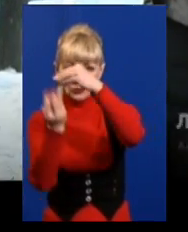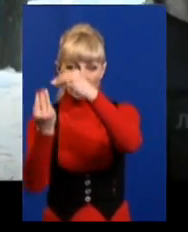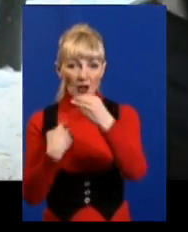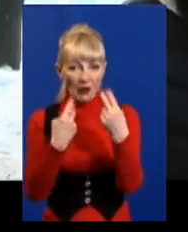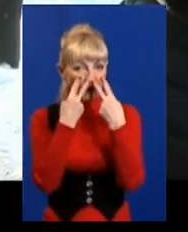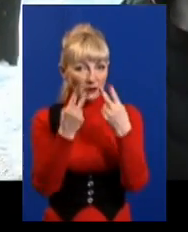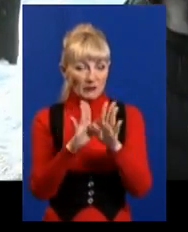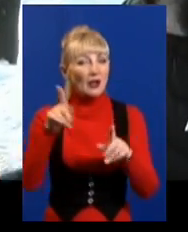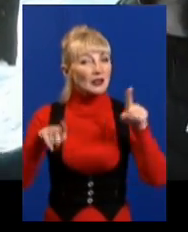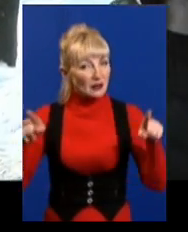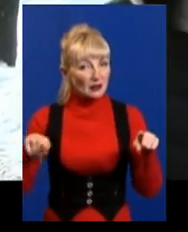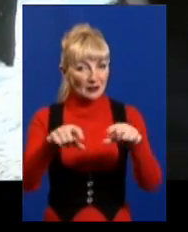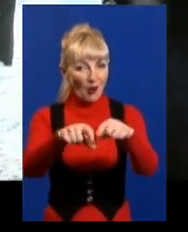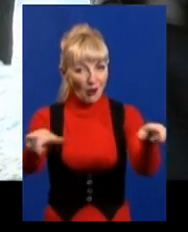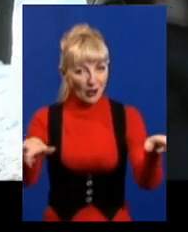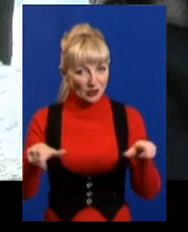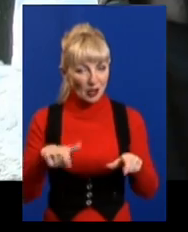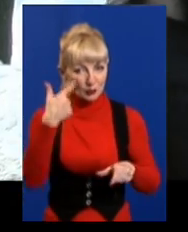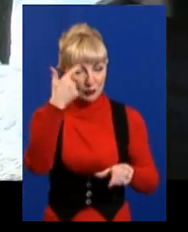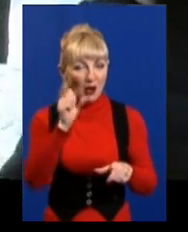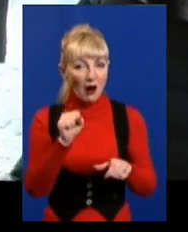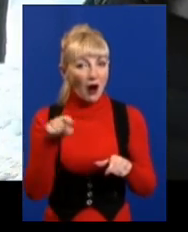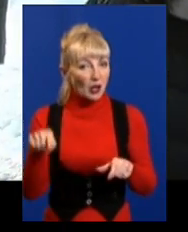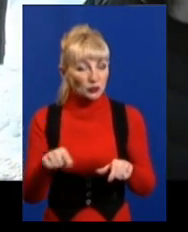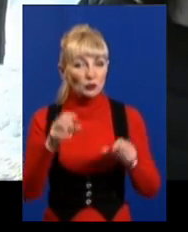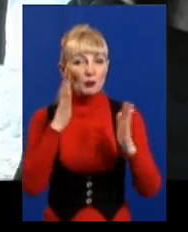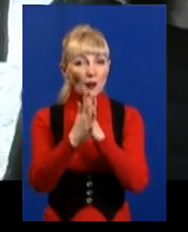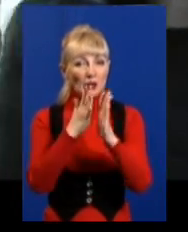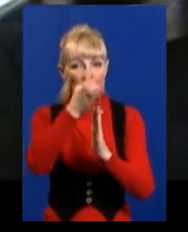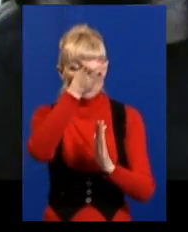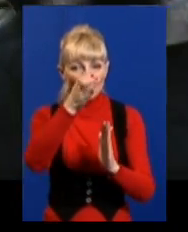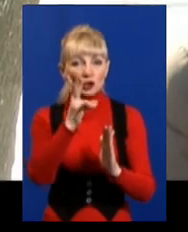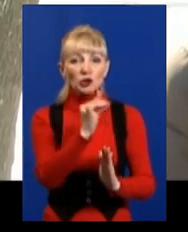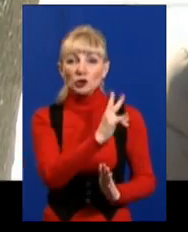огороджують, але майже не огороджують. Ось по проспекту. Тут ніхто нічого не робить.